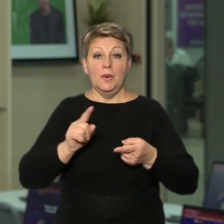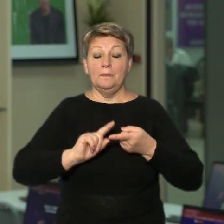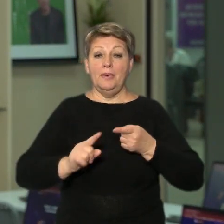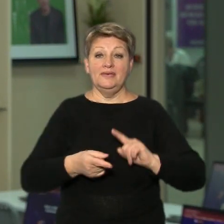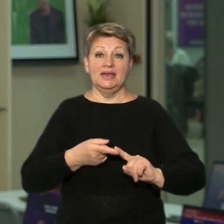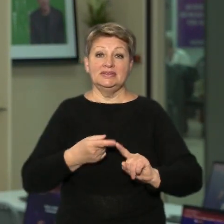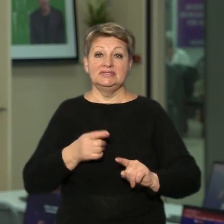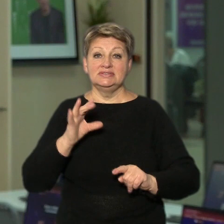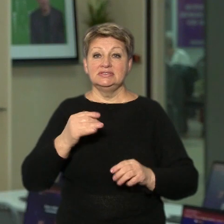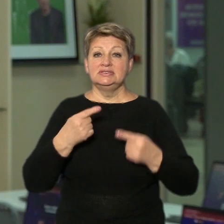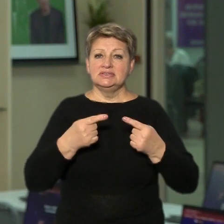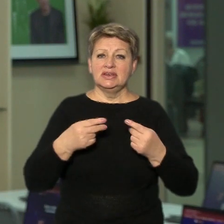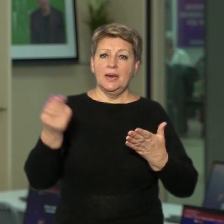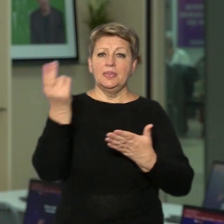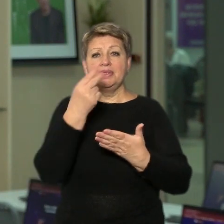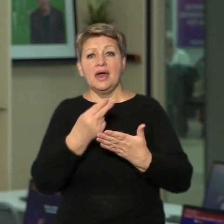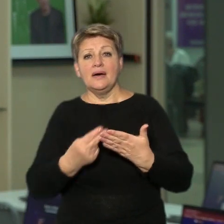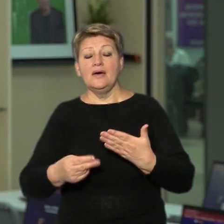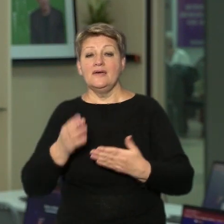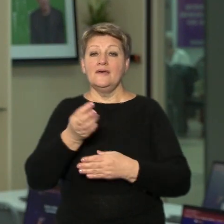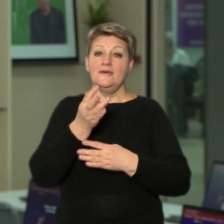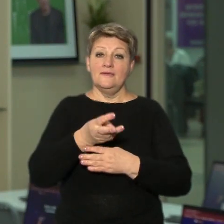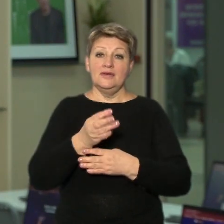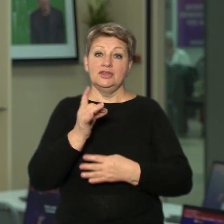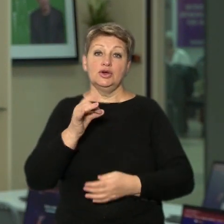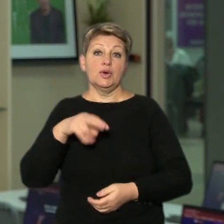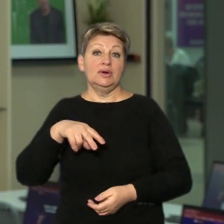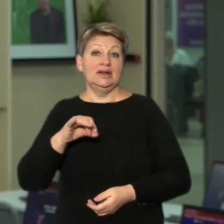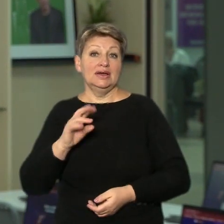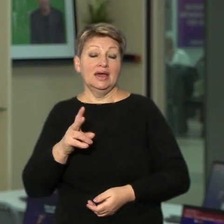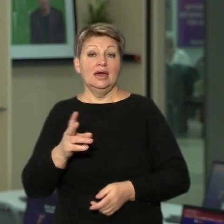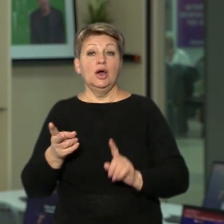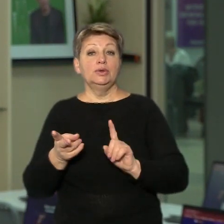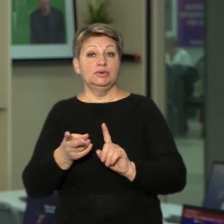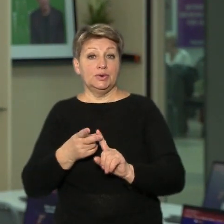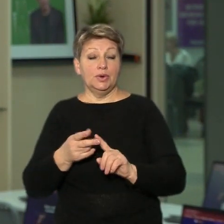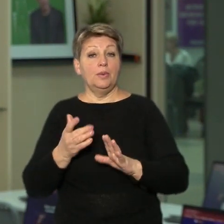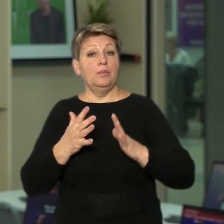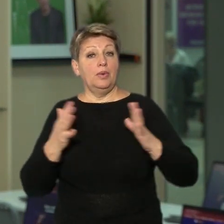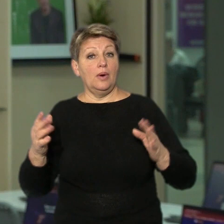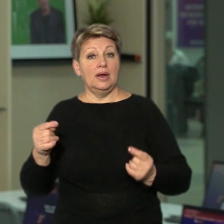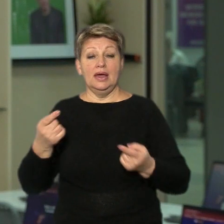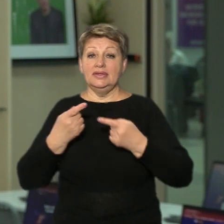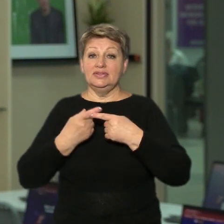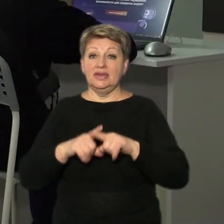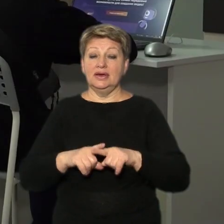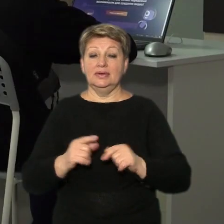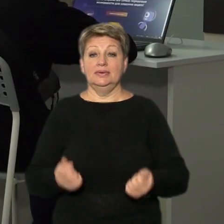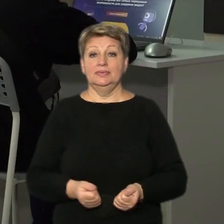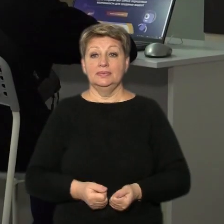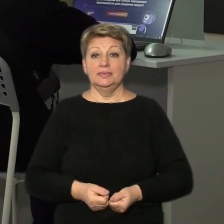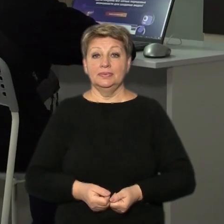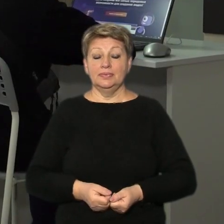з дизайном, вони будуть створювати відеоролік. І другий такий більш технічний – це програмування героїв Майнкрафту.